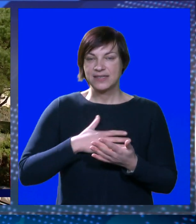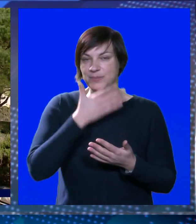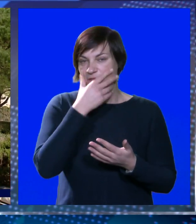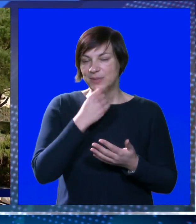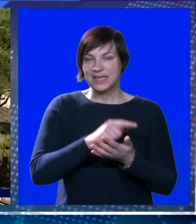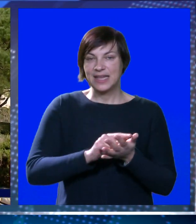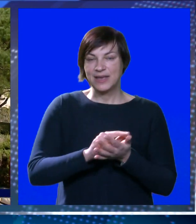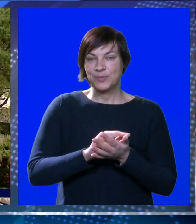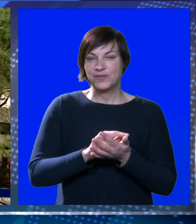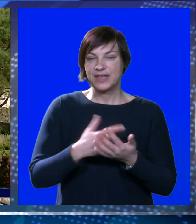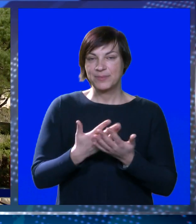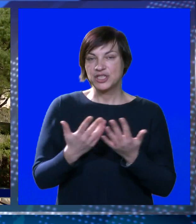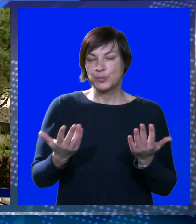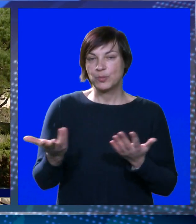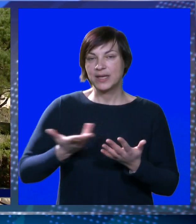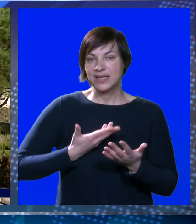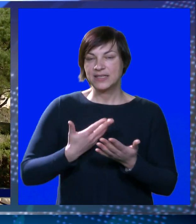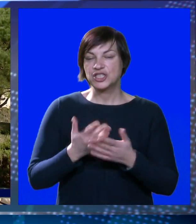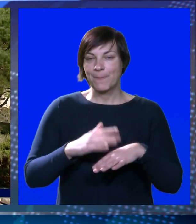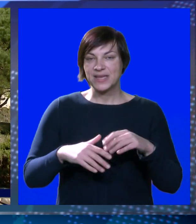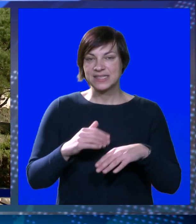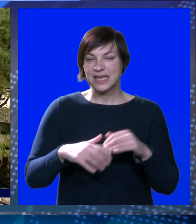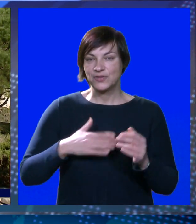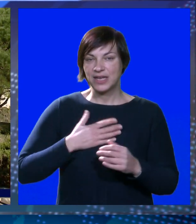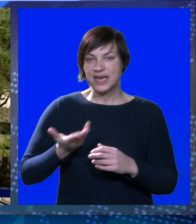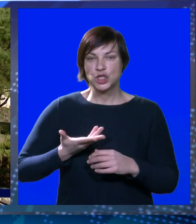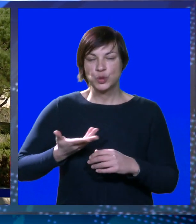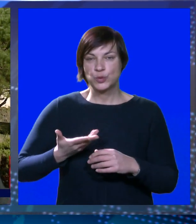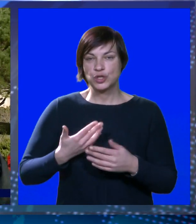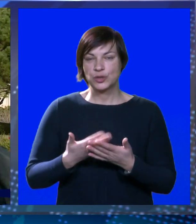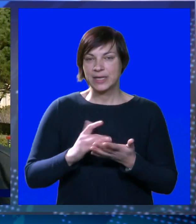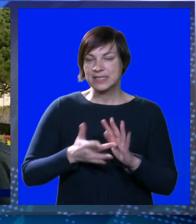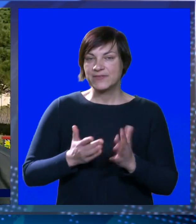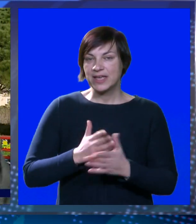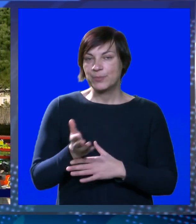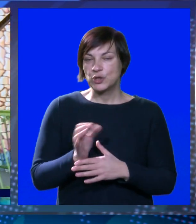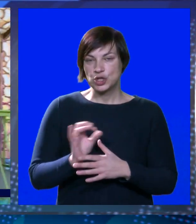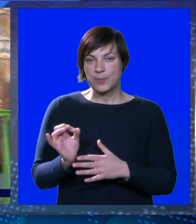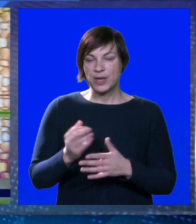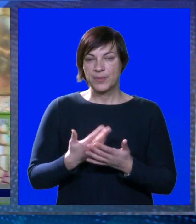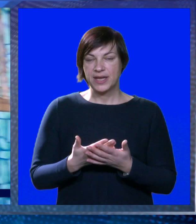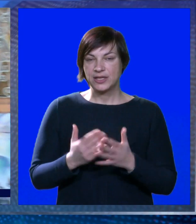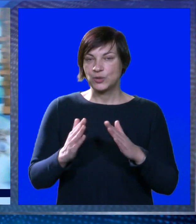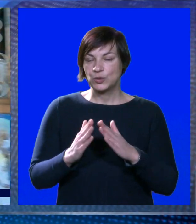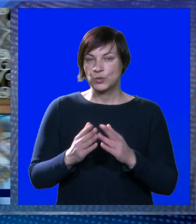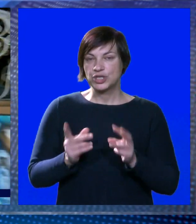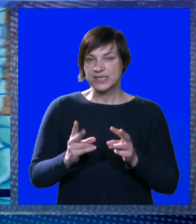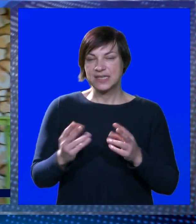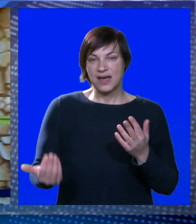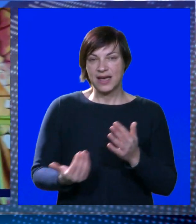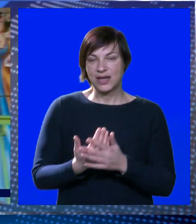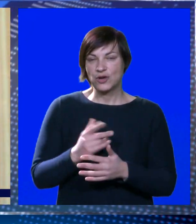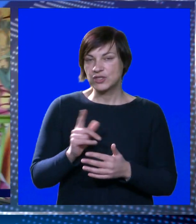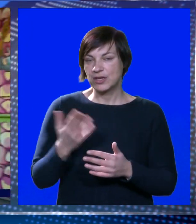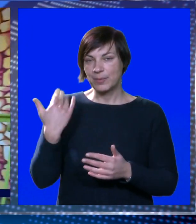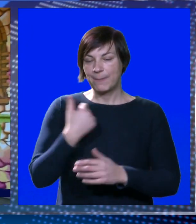će biti lijepo vrijeme, da će publika doći kao i svake godine, da će biti zadovoljni našom uslugom i da će sve proći u najboljim redu. Pa kuća straha je novost, to nije